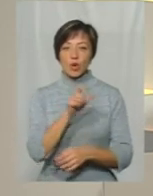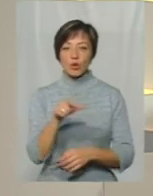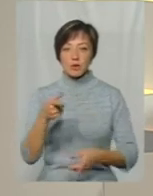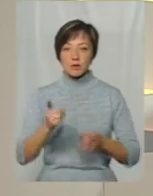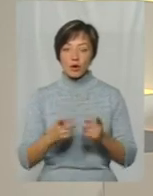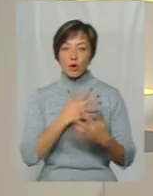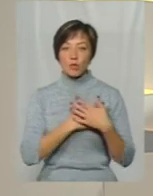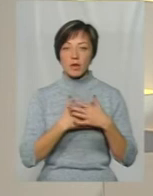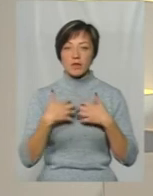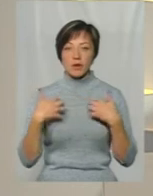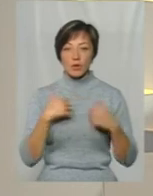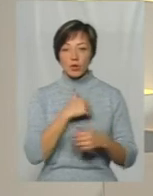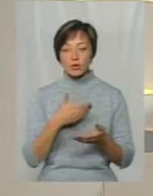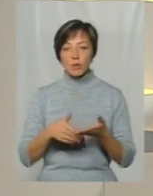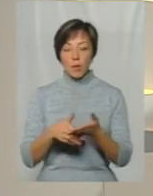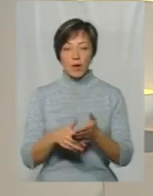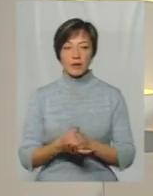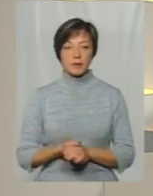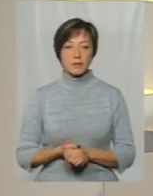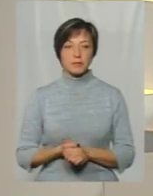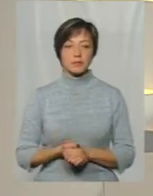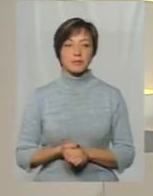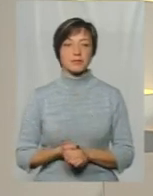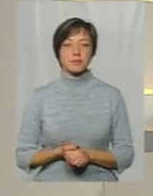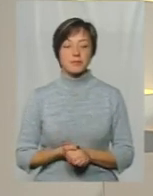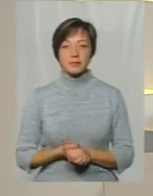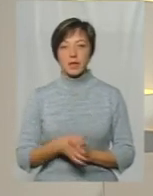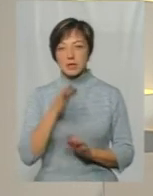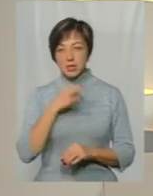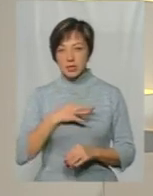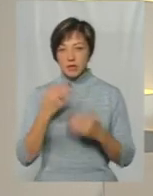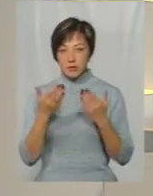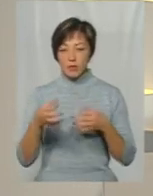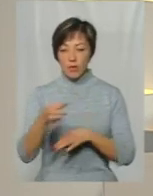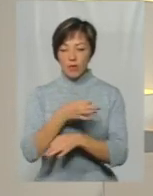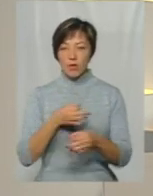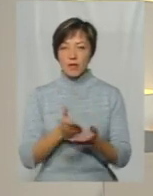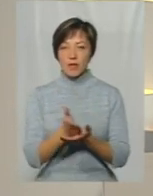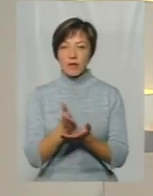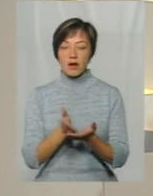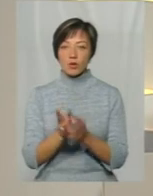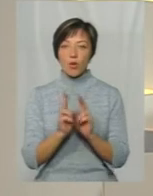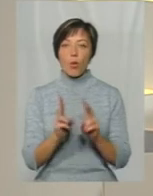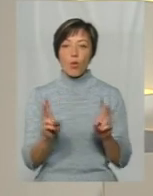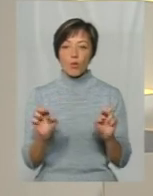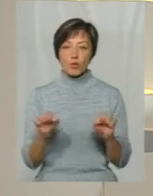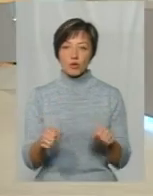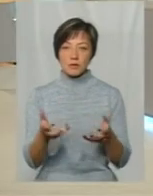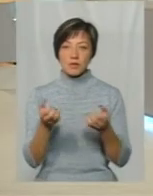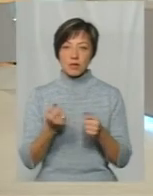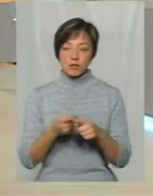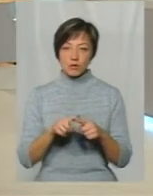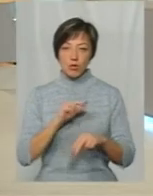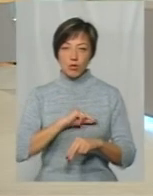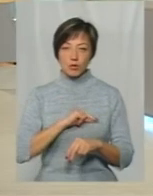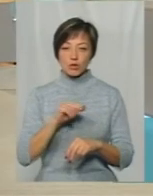насправді люблять тварин і хочуть допомагати Скажіть, чи ви вже проговорювали варіанти, кого ви можете взяти на цю